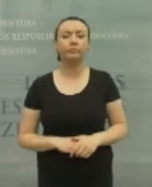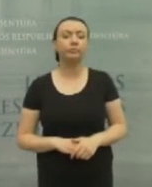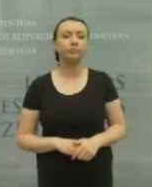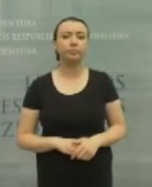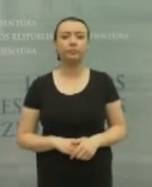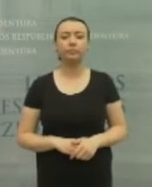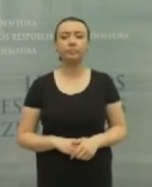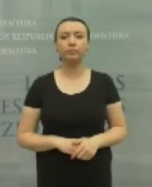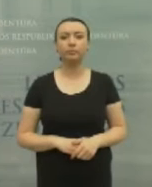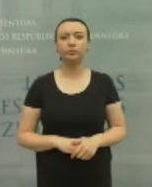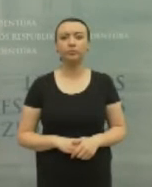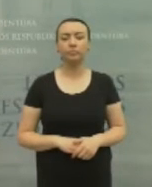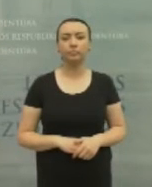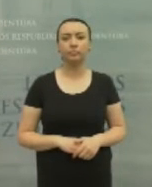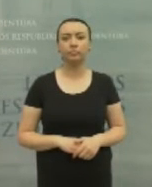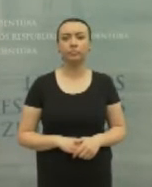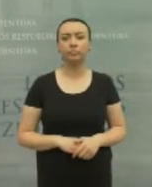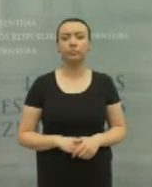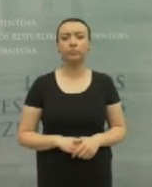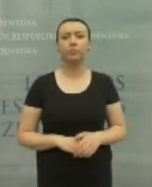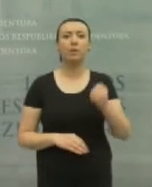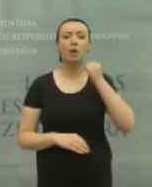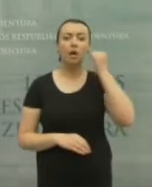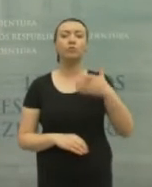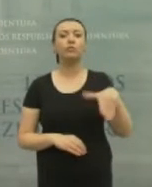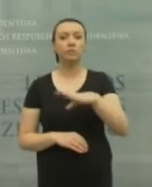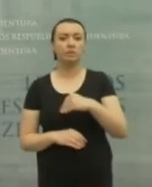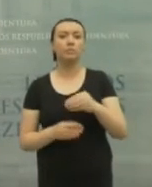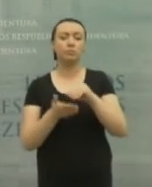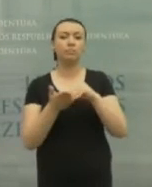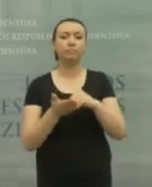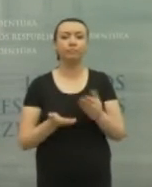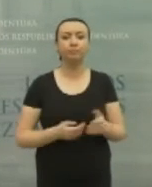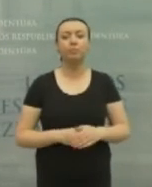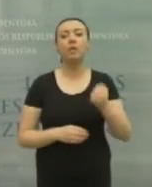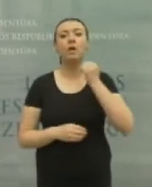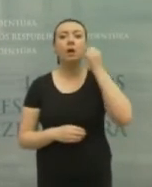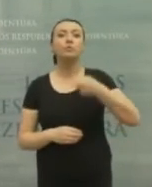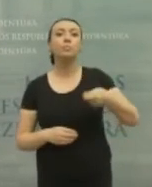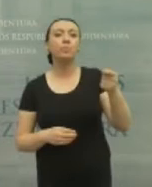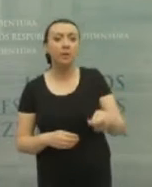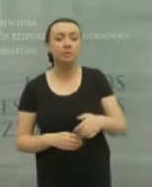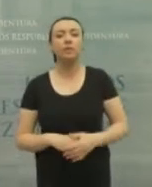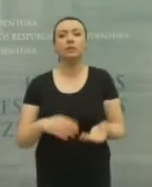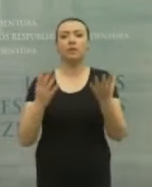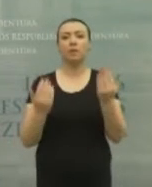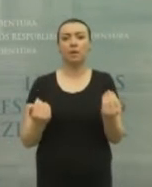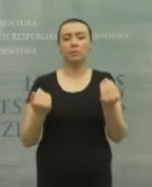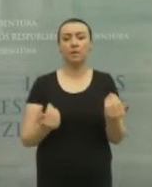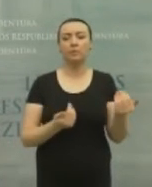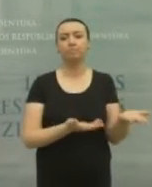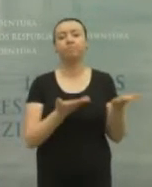mūsų platesnio politinio konsensusu link. Ačiū Jums visiems labai. Dėkuojam prezidentui. Dabar